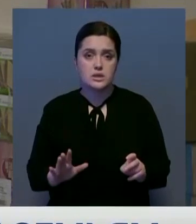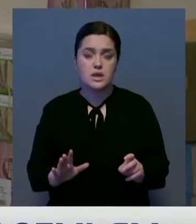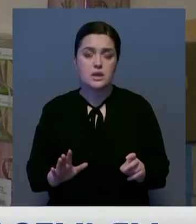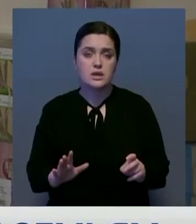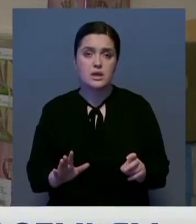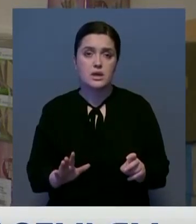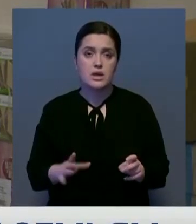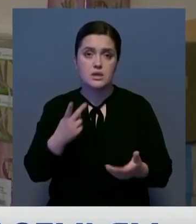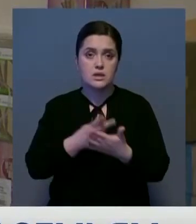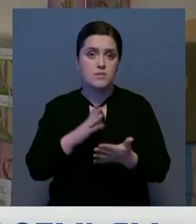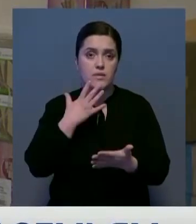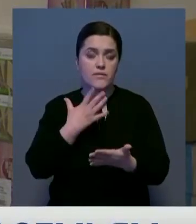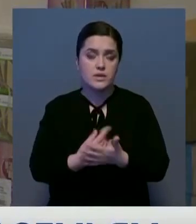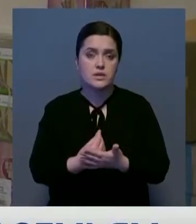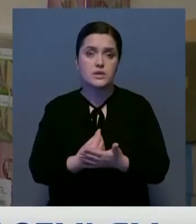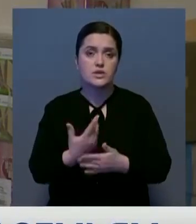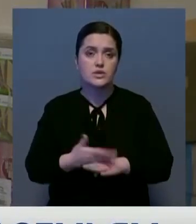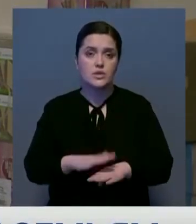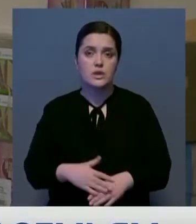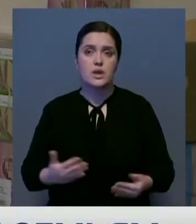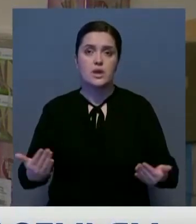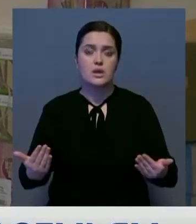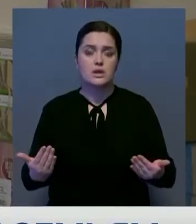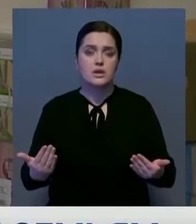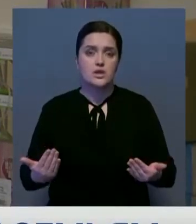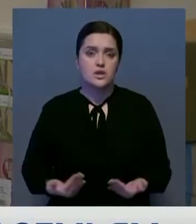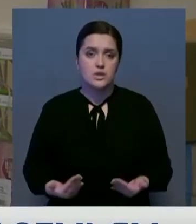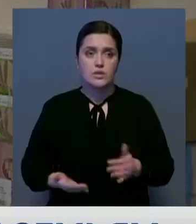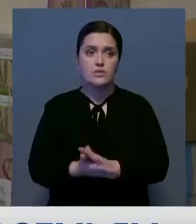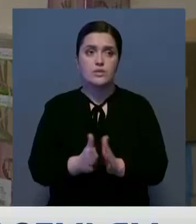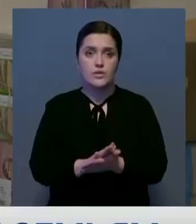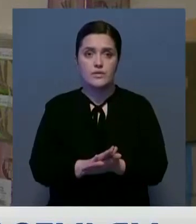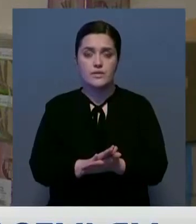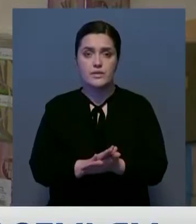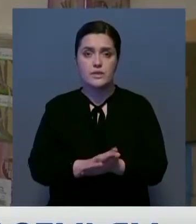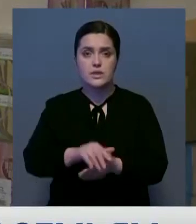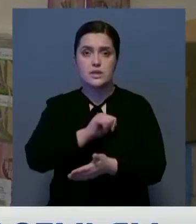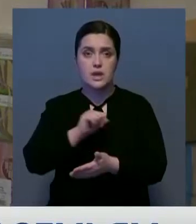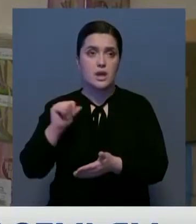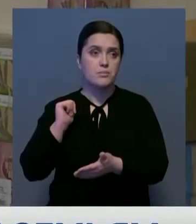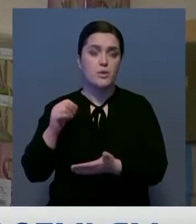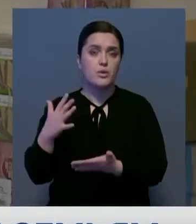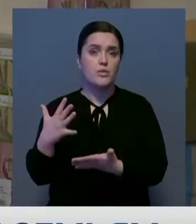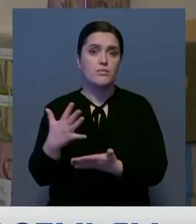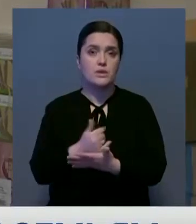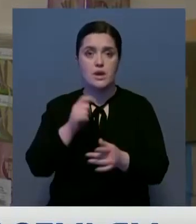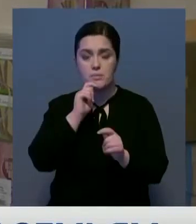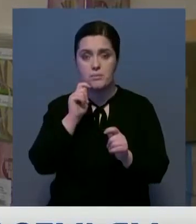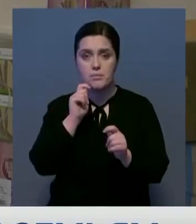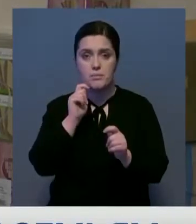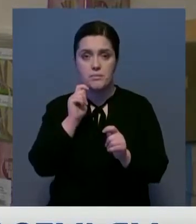тяжелые жизненные какие-то условия, сами умудряются помогать, помогают,